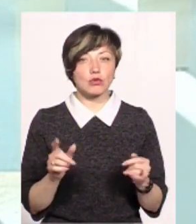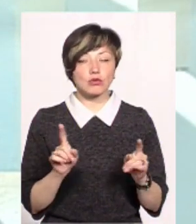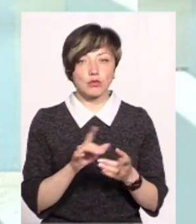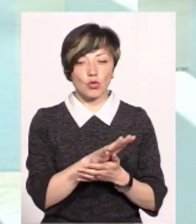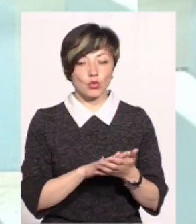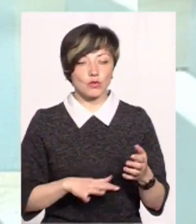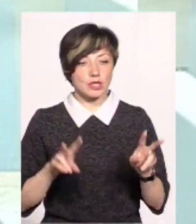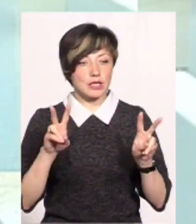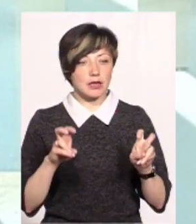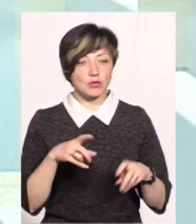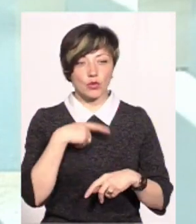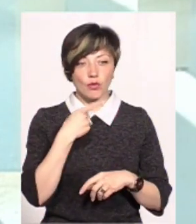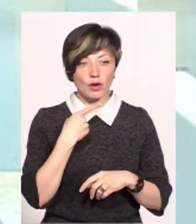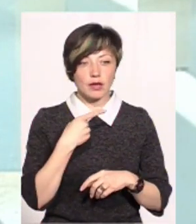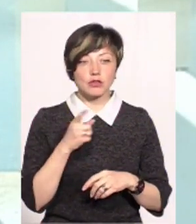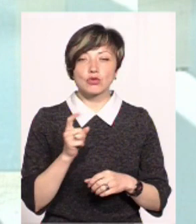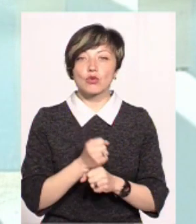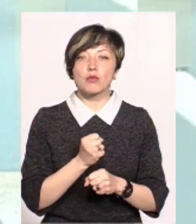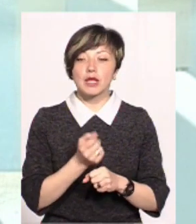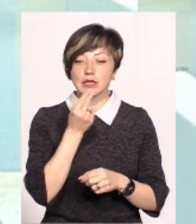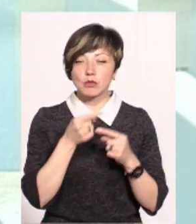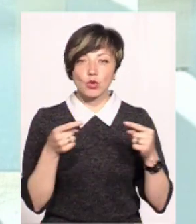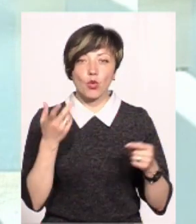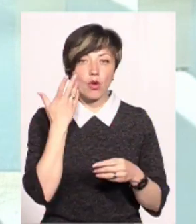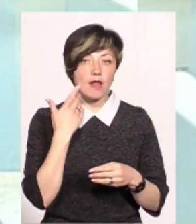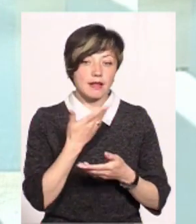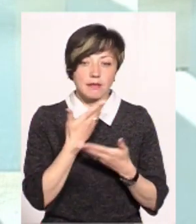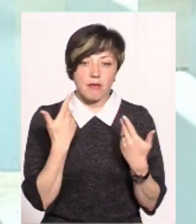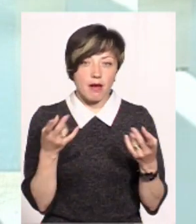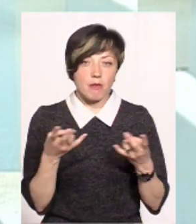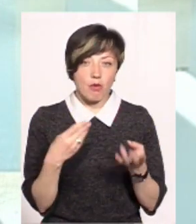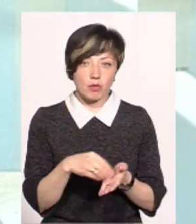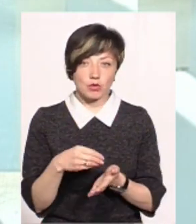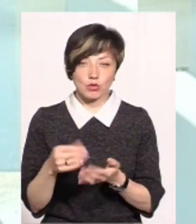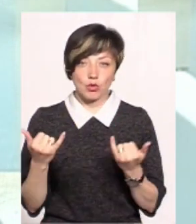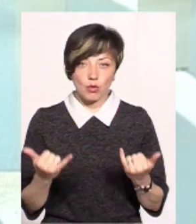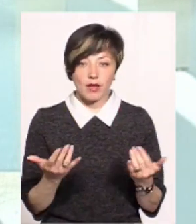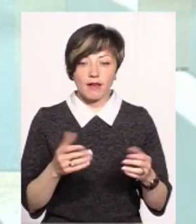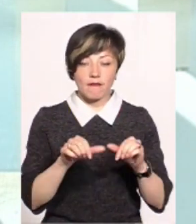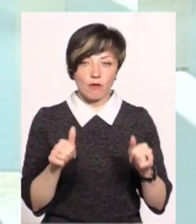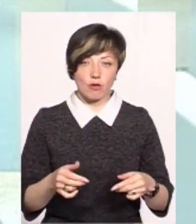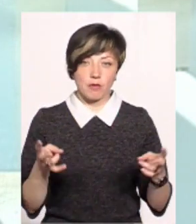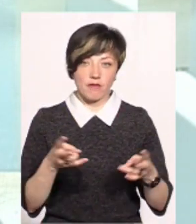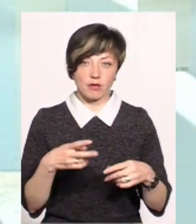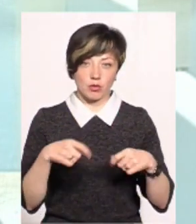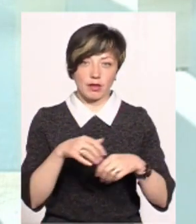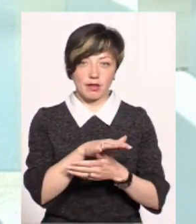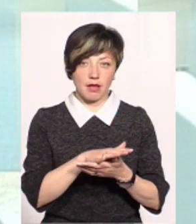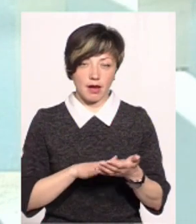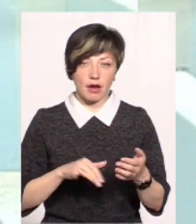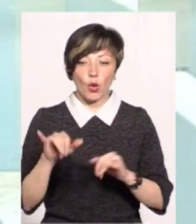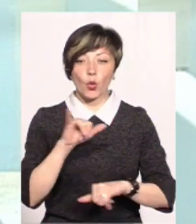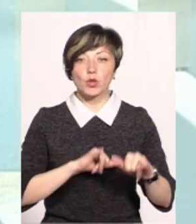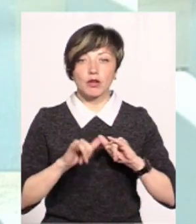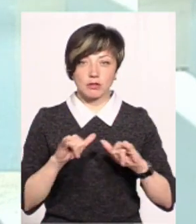продовжені цієї теми, що ми говорили, що робити з продукцією, коли на неї немає попиту сьогодні, і в яких формах її варто реалізовувати далі,